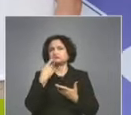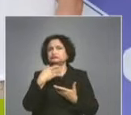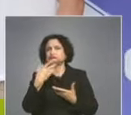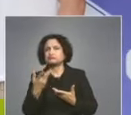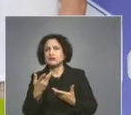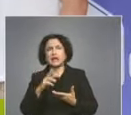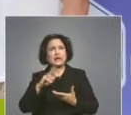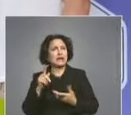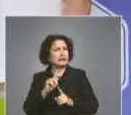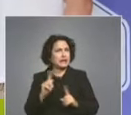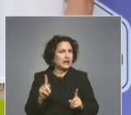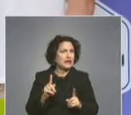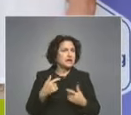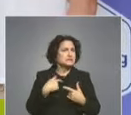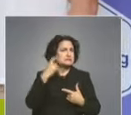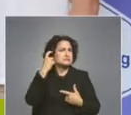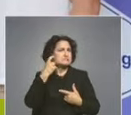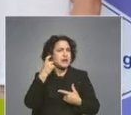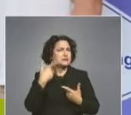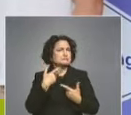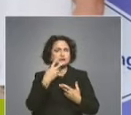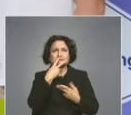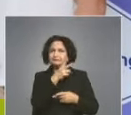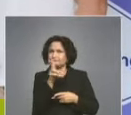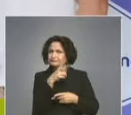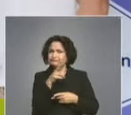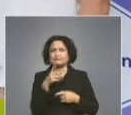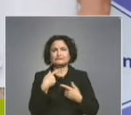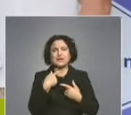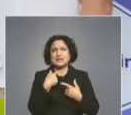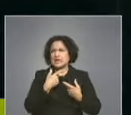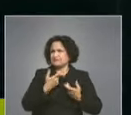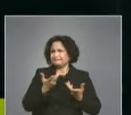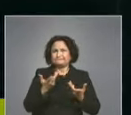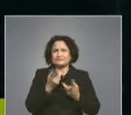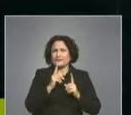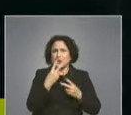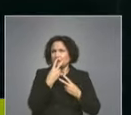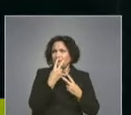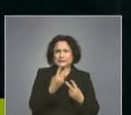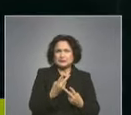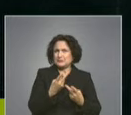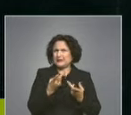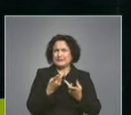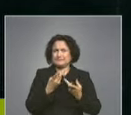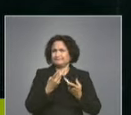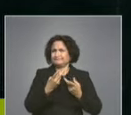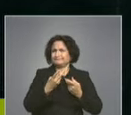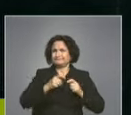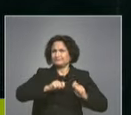И смятам, че тези кадри, които виждаме на насилие и така нататъка, въпреки